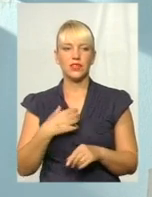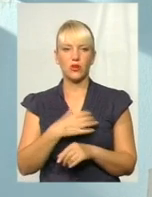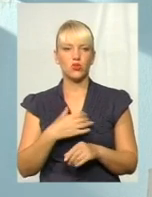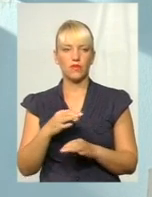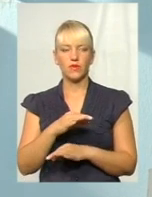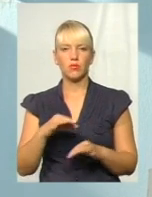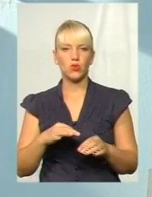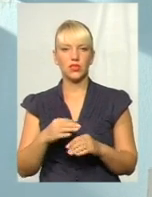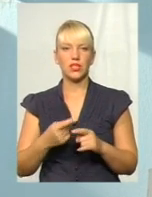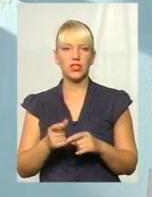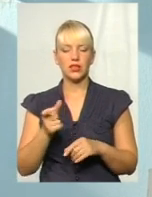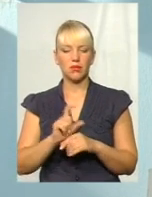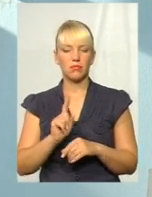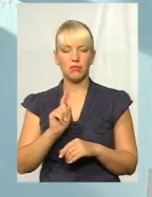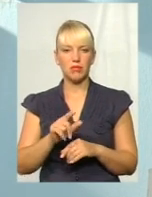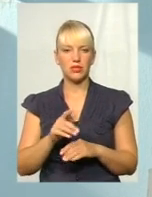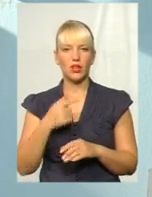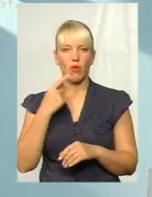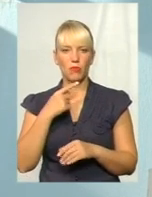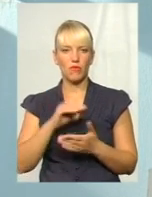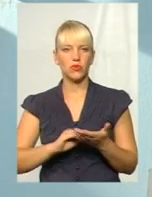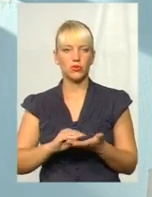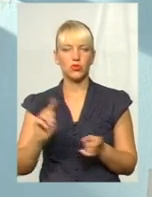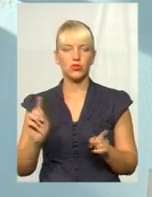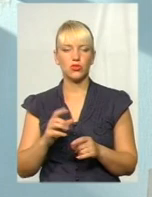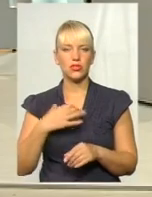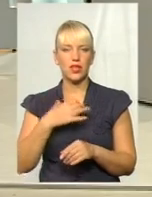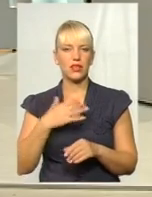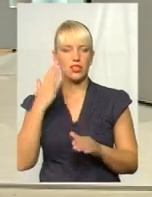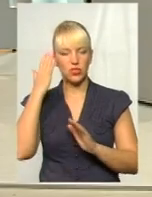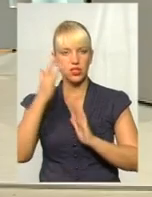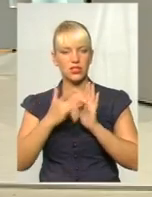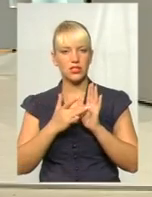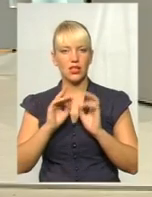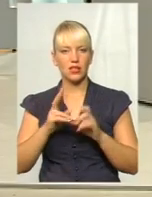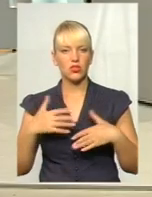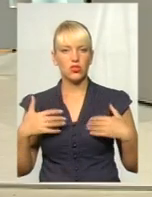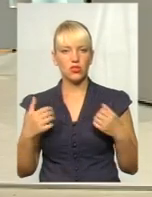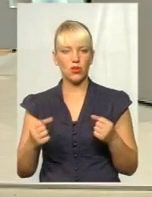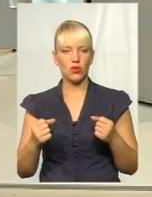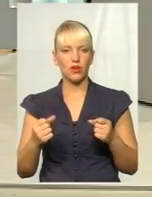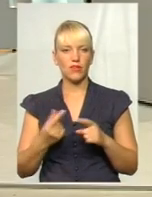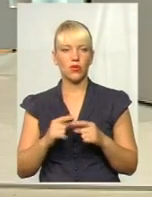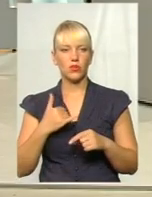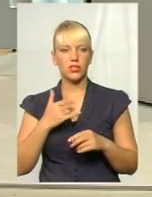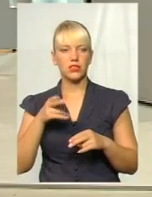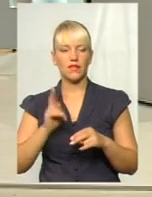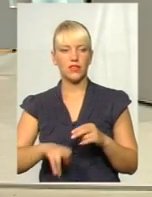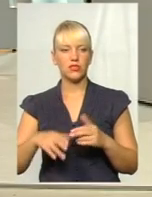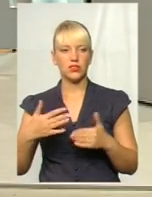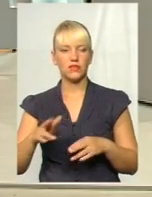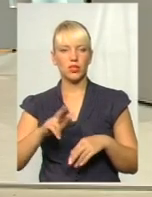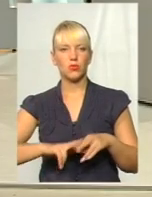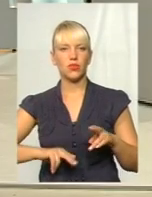проекти. Тим більше, повторююся, що така стратегічна ціль, як здоров'я, в нас завершується вже